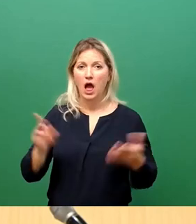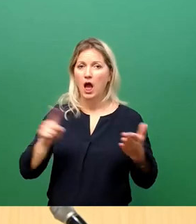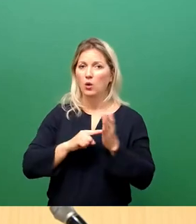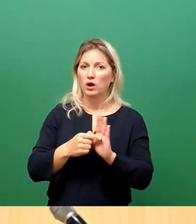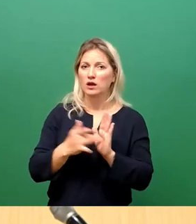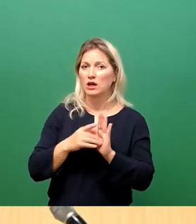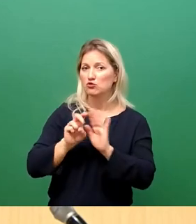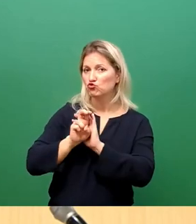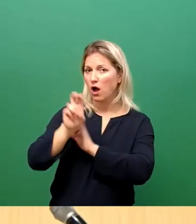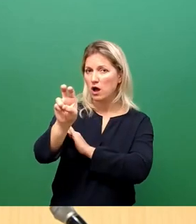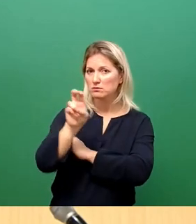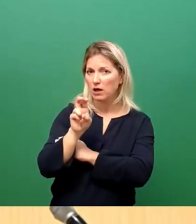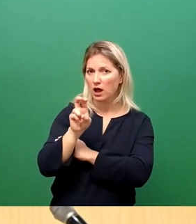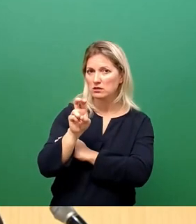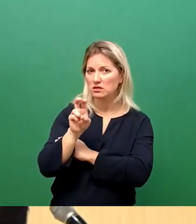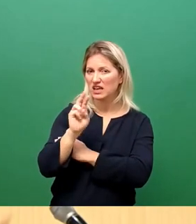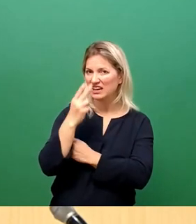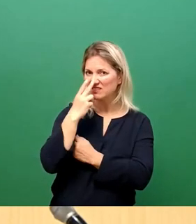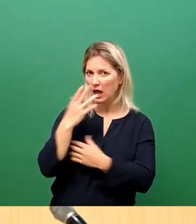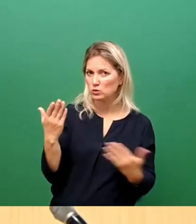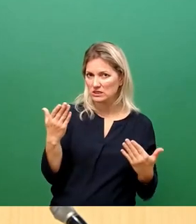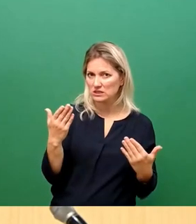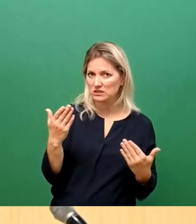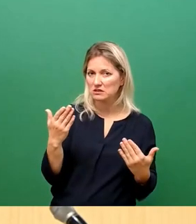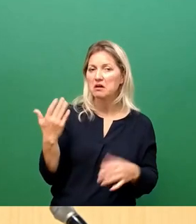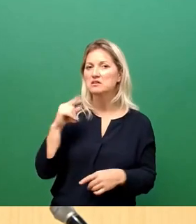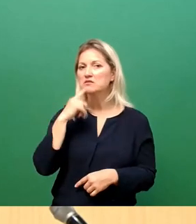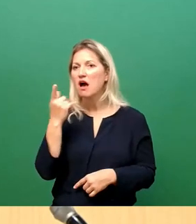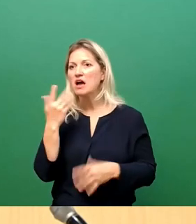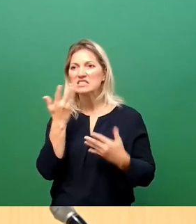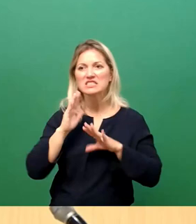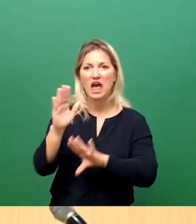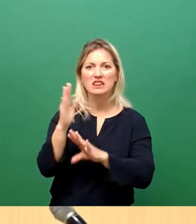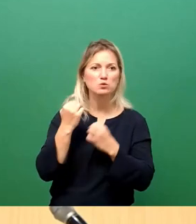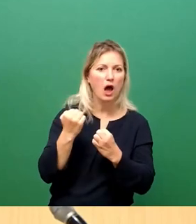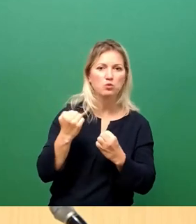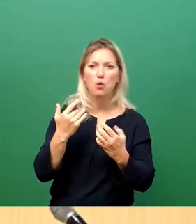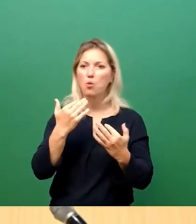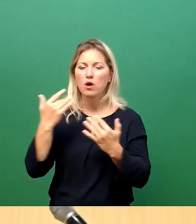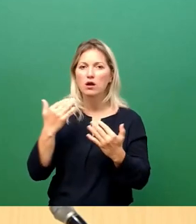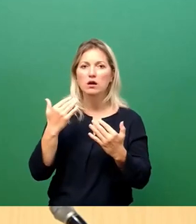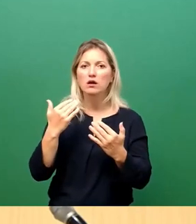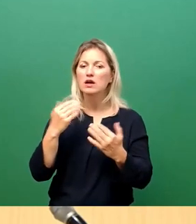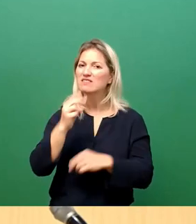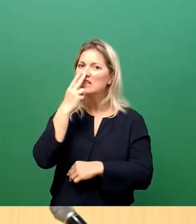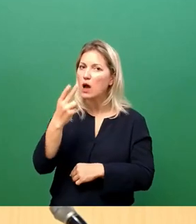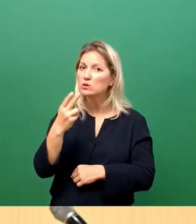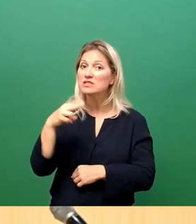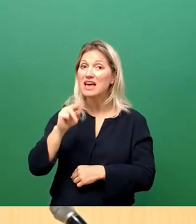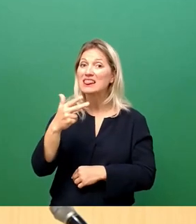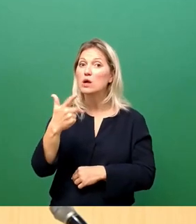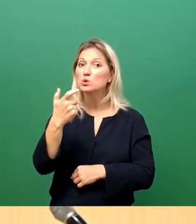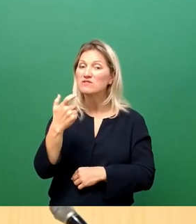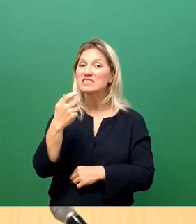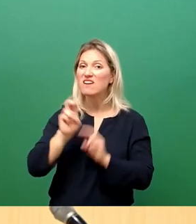über Verkehrsstärken sprechen. Wir hören hier immer so 10.000 Autos. Ja, aber wir sollten vielleicht auch mal über die 23.000 Fahrgäste